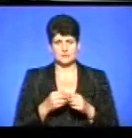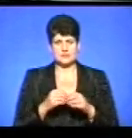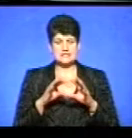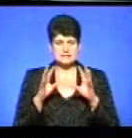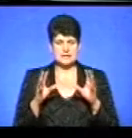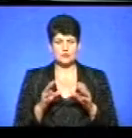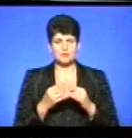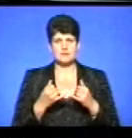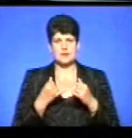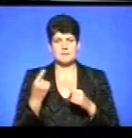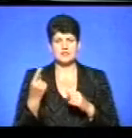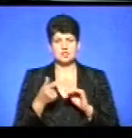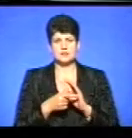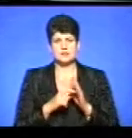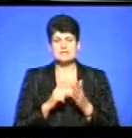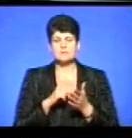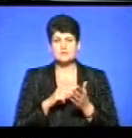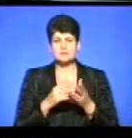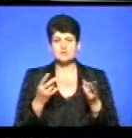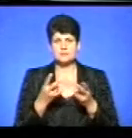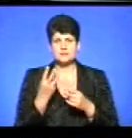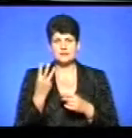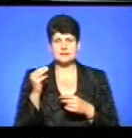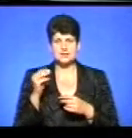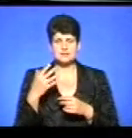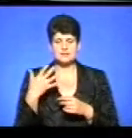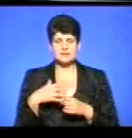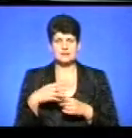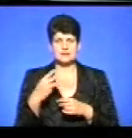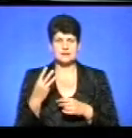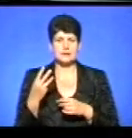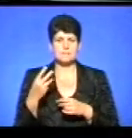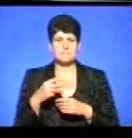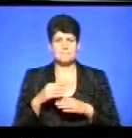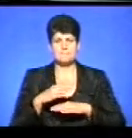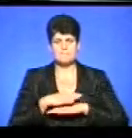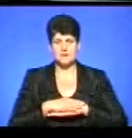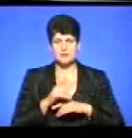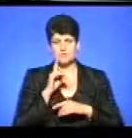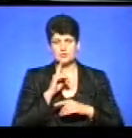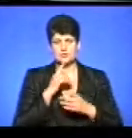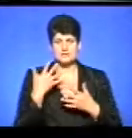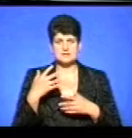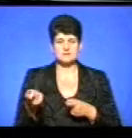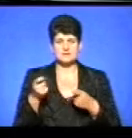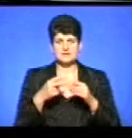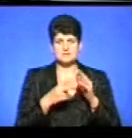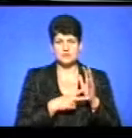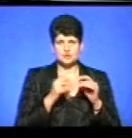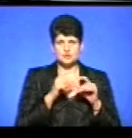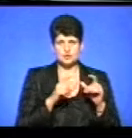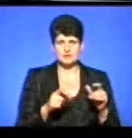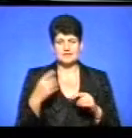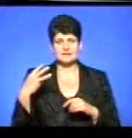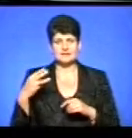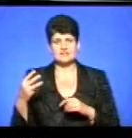Загалом для перших класів міста потрібно 3053 парти. Поки що 50 завезли до 17-ї школи, 30 – до 3